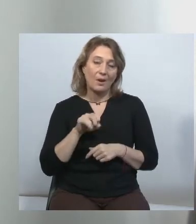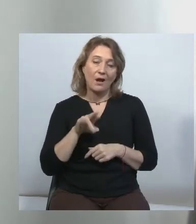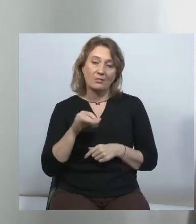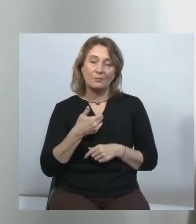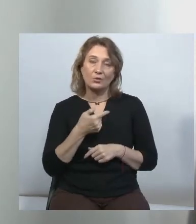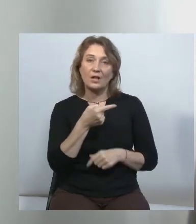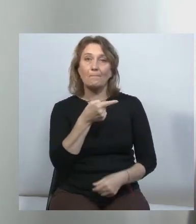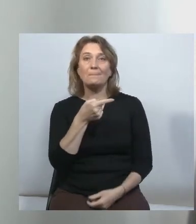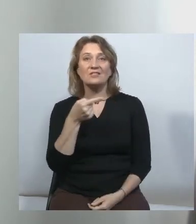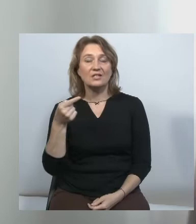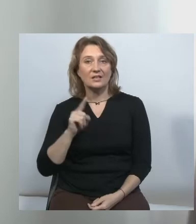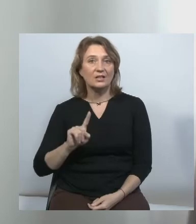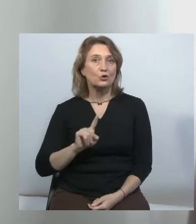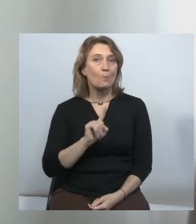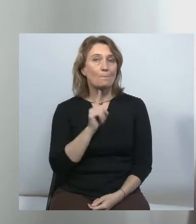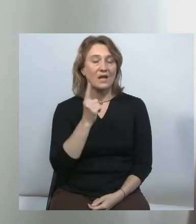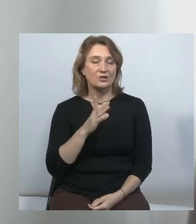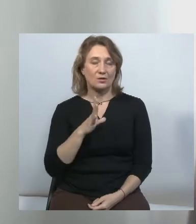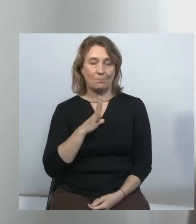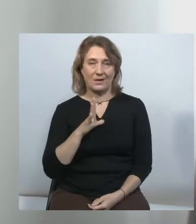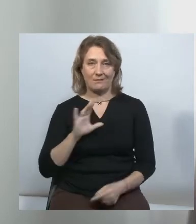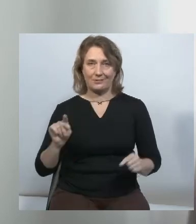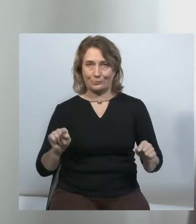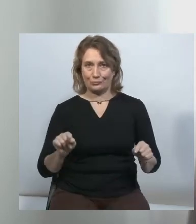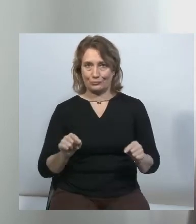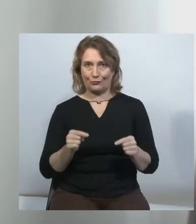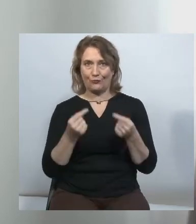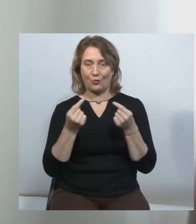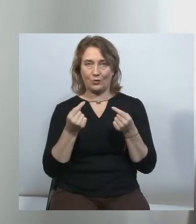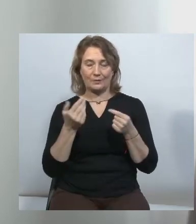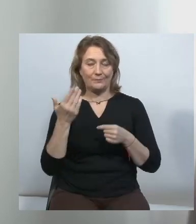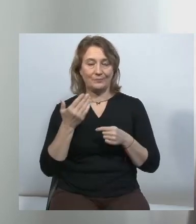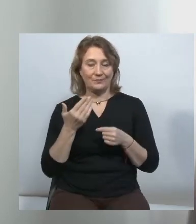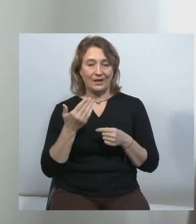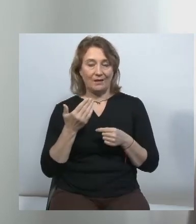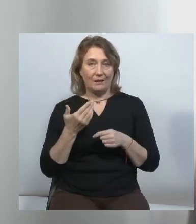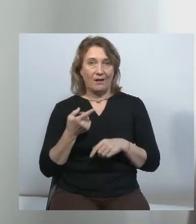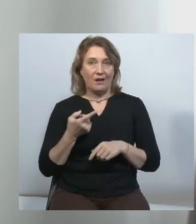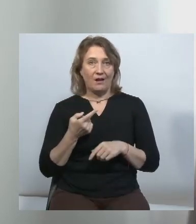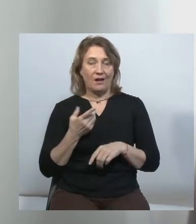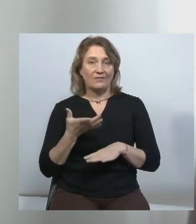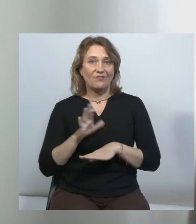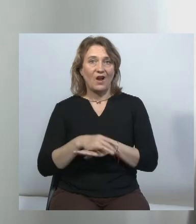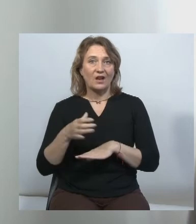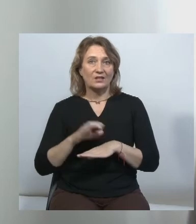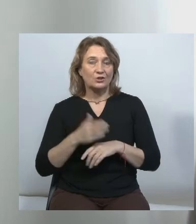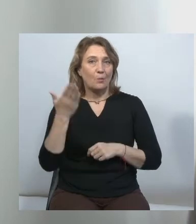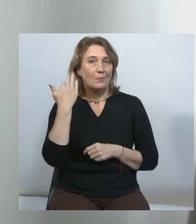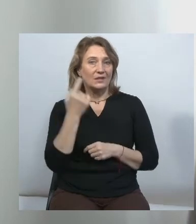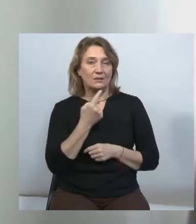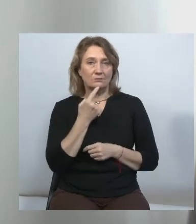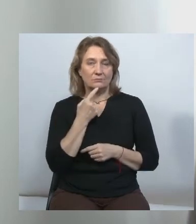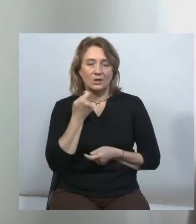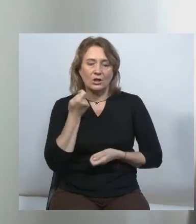підкреслити, що вперше був створений фактично порівняно з минулими спробами найдоскональніший